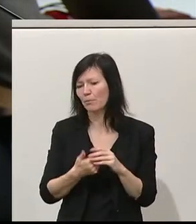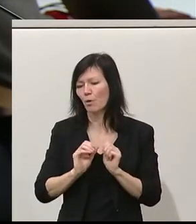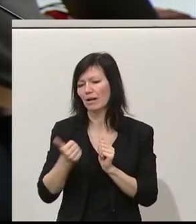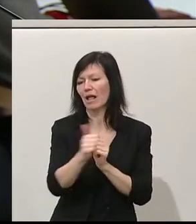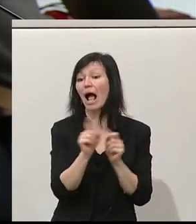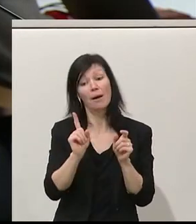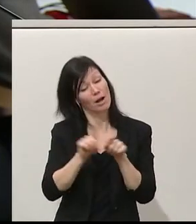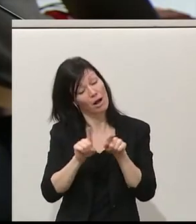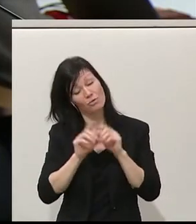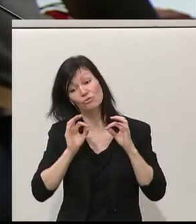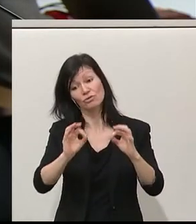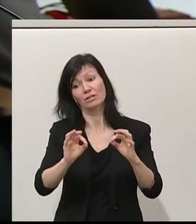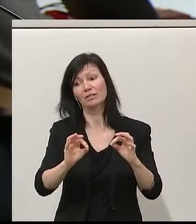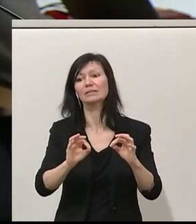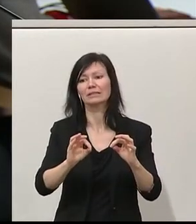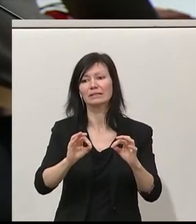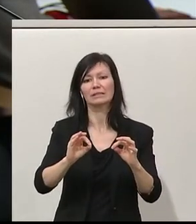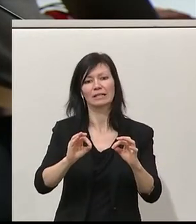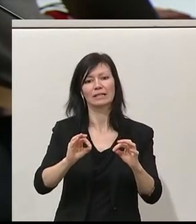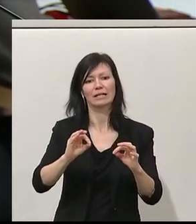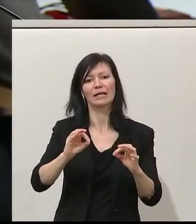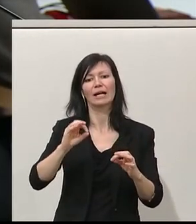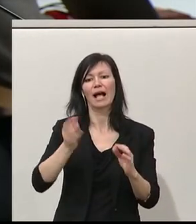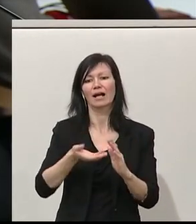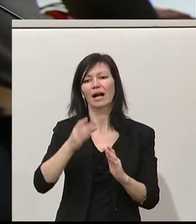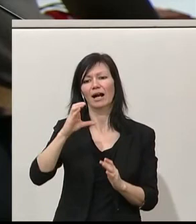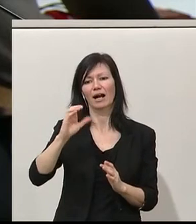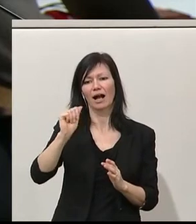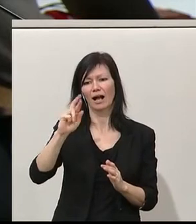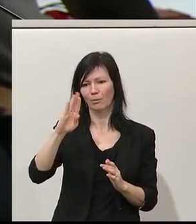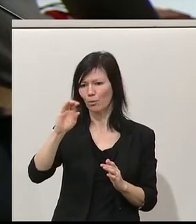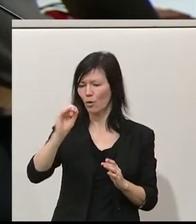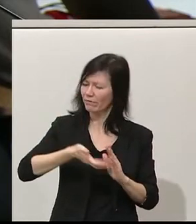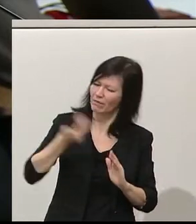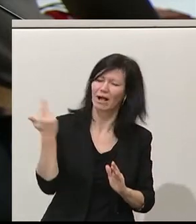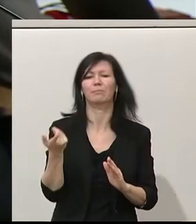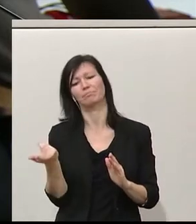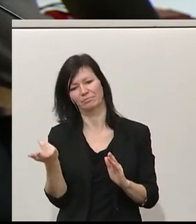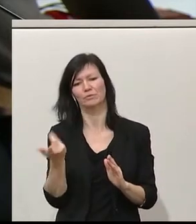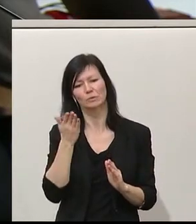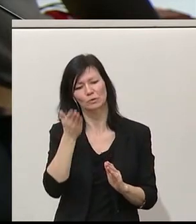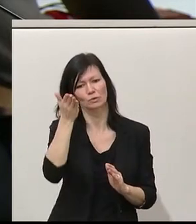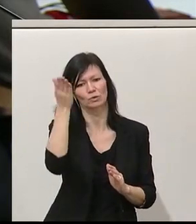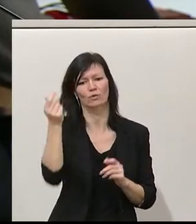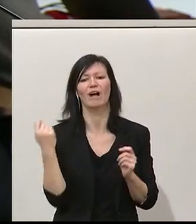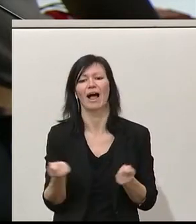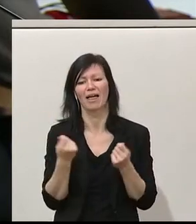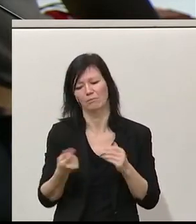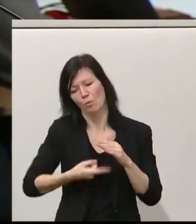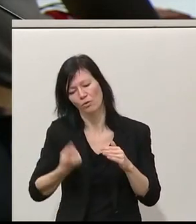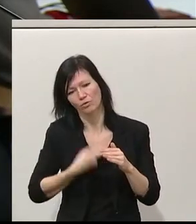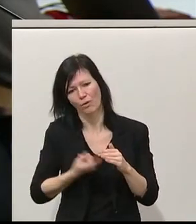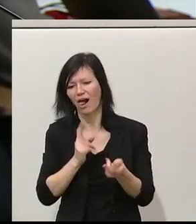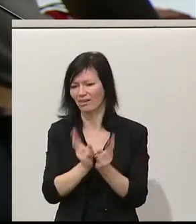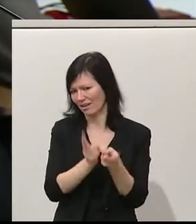Richtung Dekarbonisierung, Richtung Umstieg auf erneuerbare Energieträger, alternative Antriebe, große Schritte machen. Und große Schritte